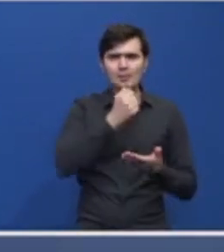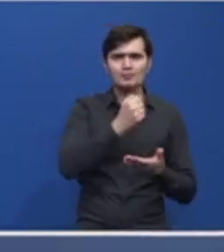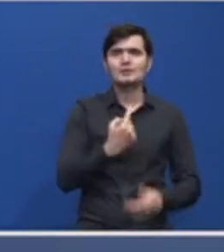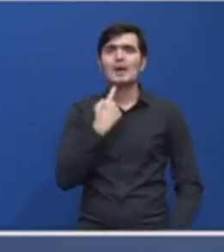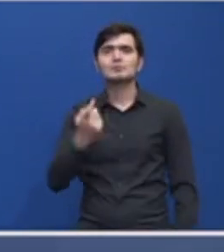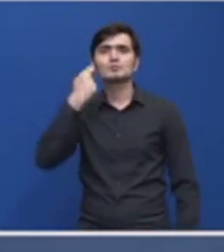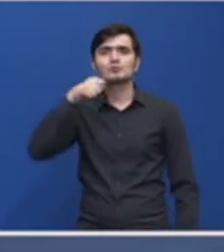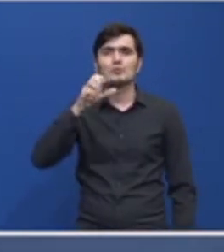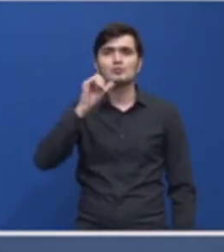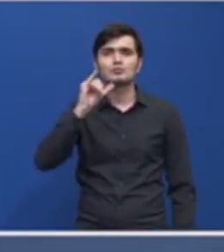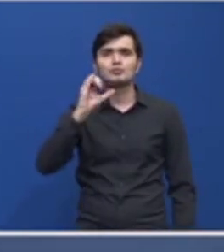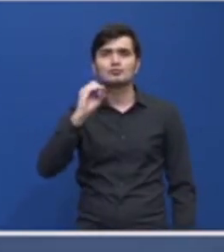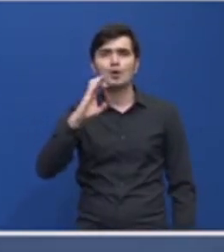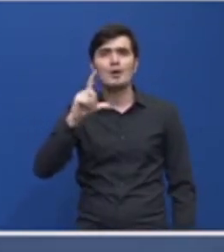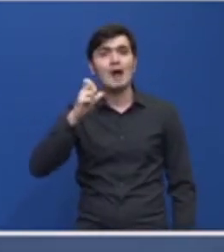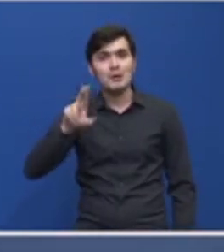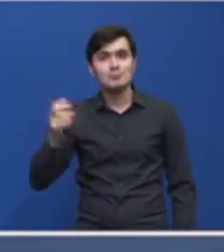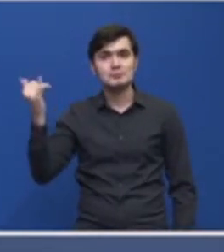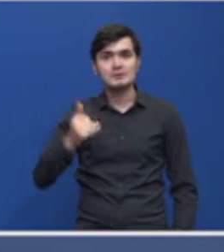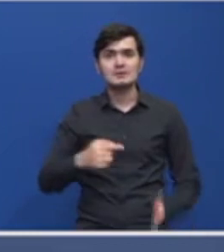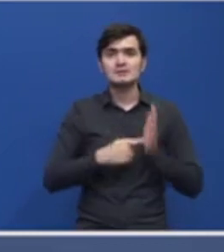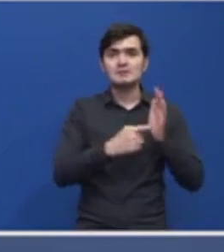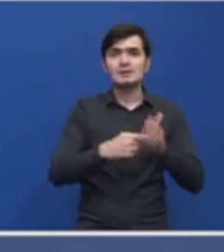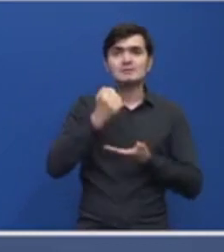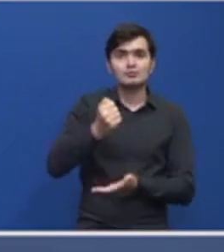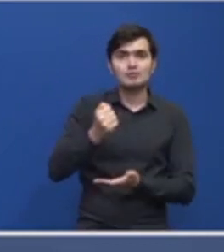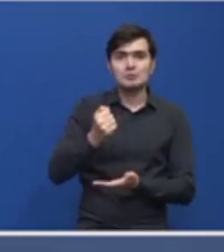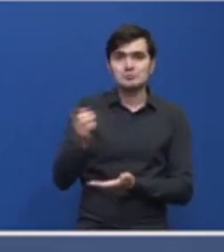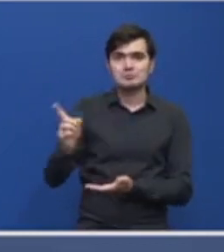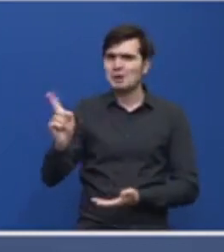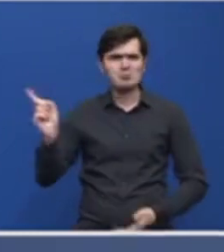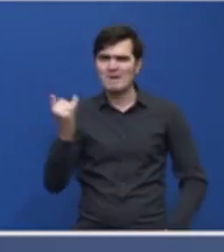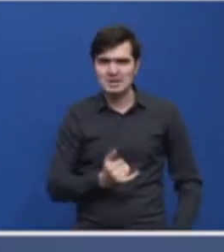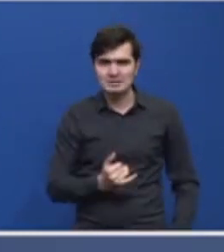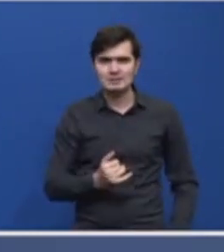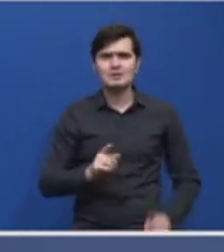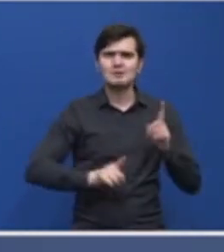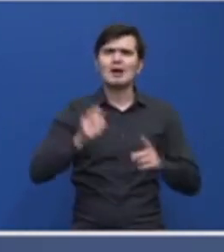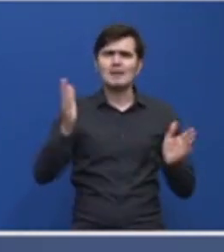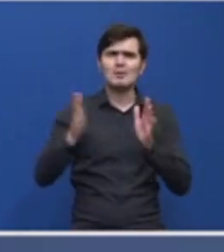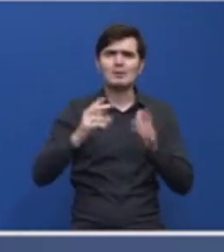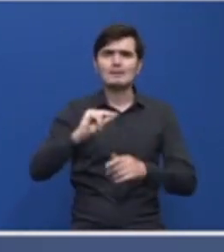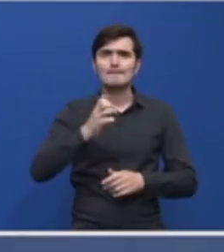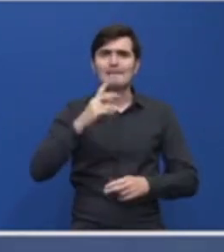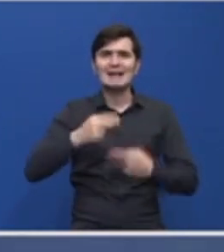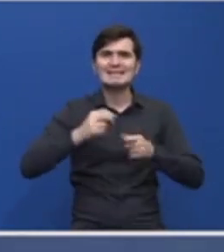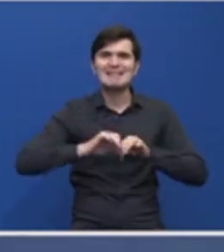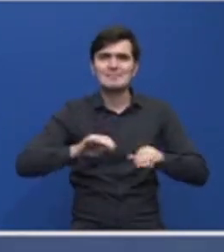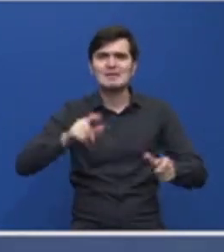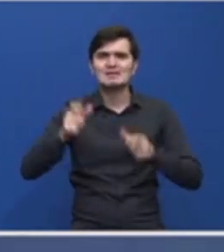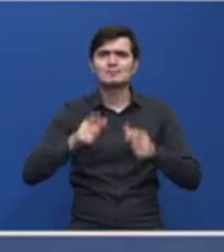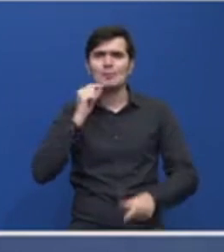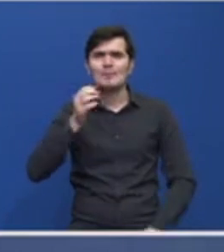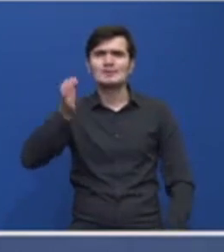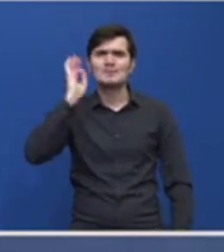Ciolacu să vină să-i prezint bugetul, nu am nimic de ascuns, nu a venit. Când a fost vorba în pandemie de specialiști